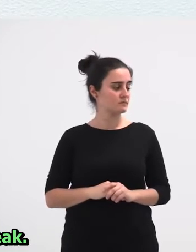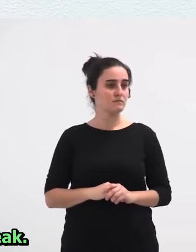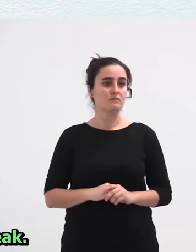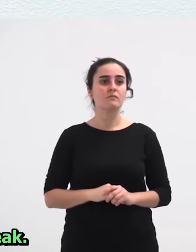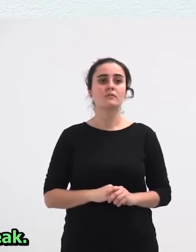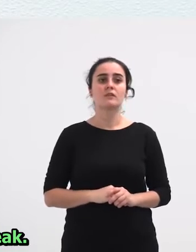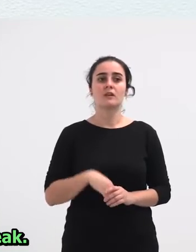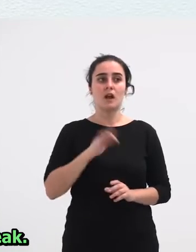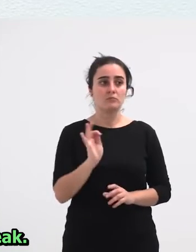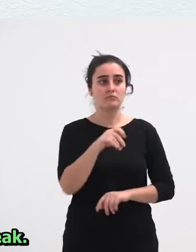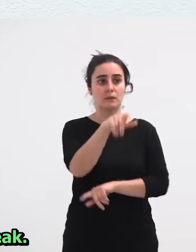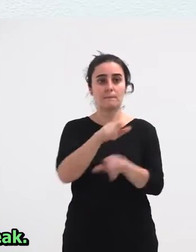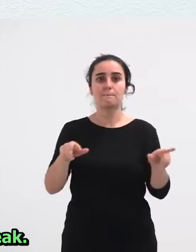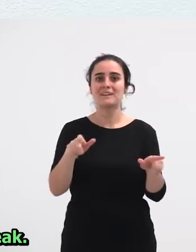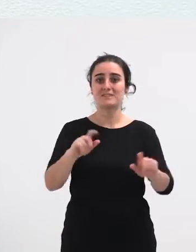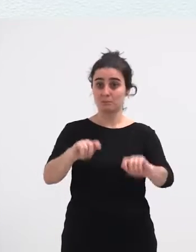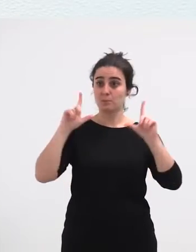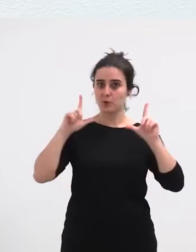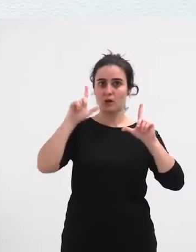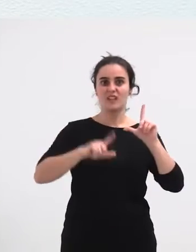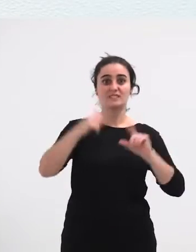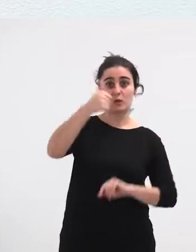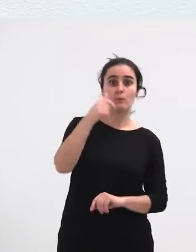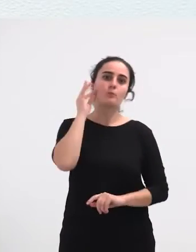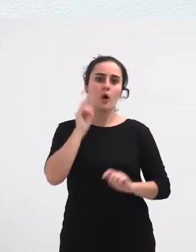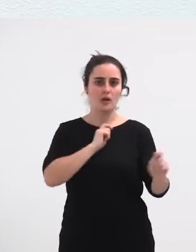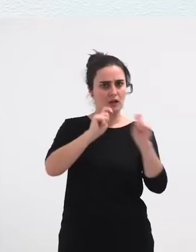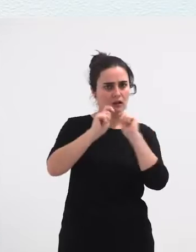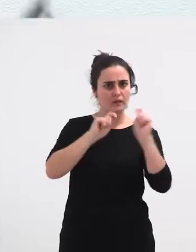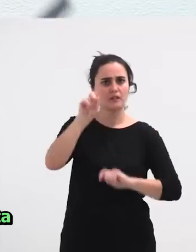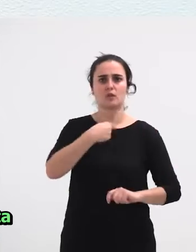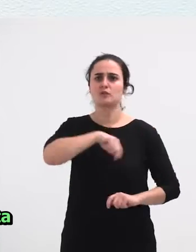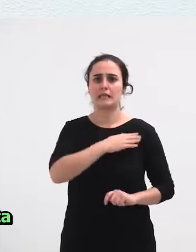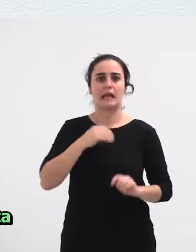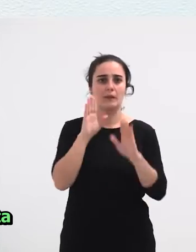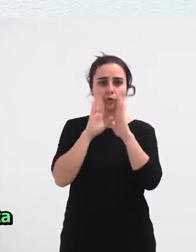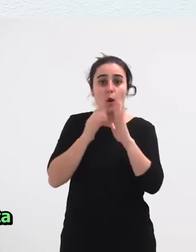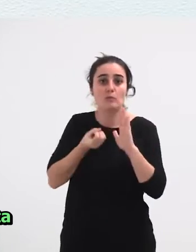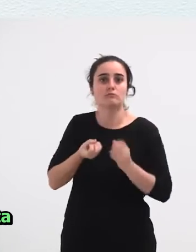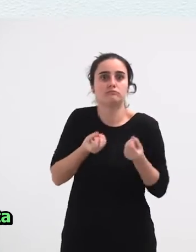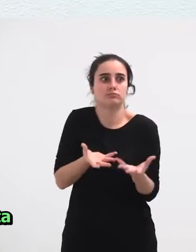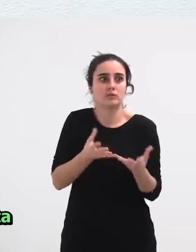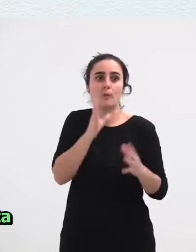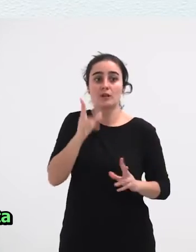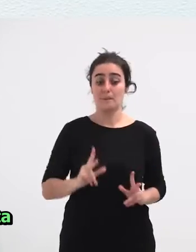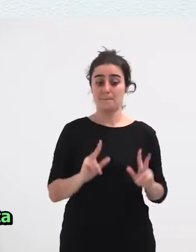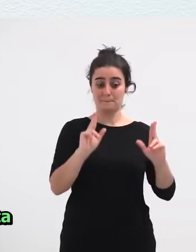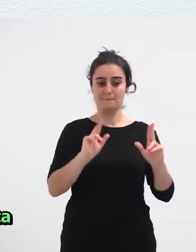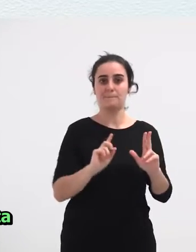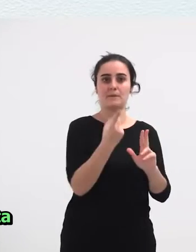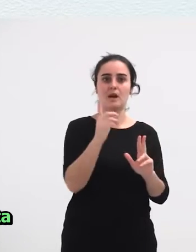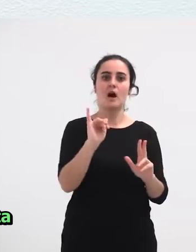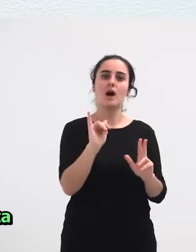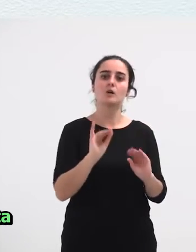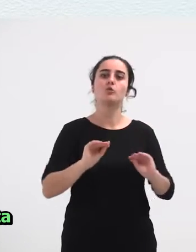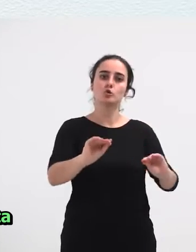Elkarrizketatu ditugu asko Protagonista izan diran Gizalotea makumea Gizalotea Gizalotea itortza bat izatea nahi genuen Eta lelengoa talean bereziki Badaude gainera bilduta Beraien